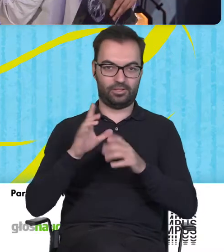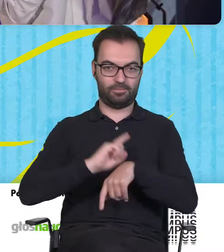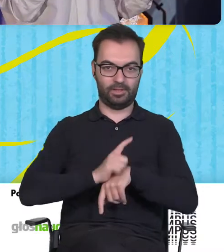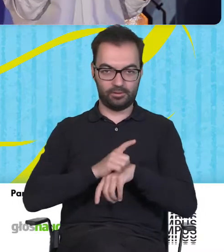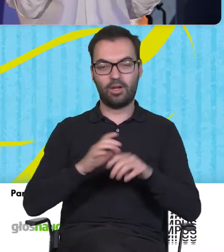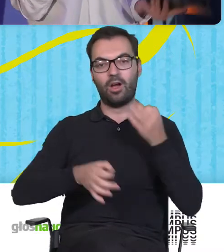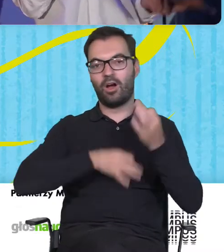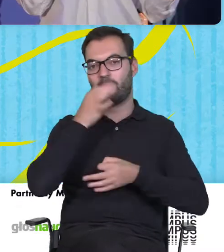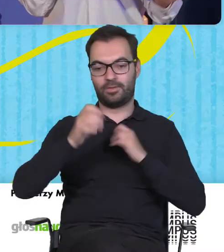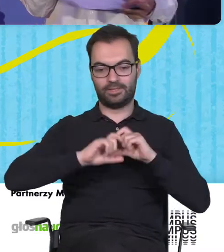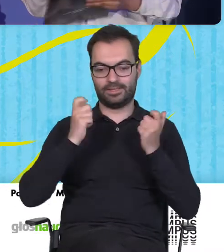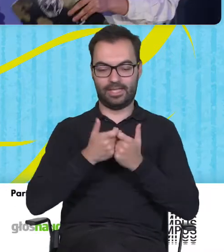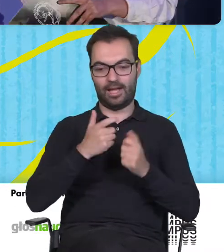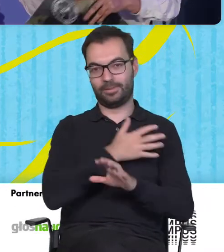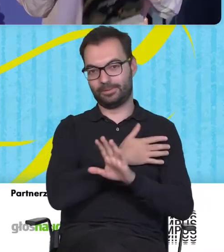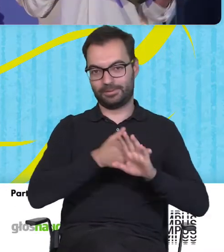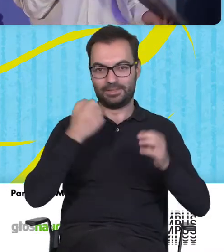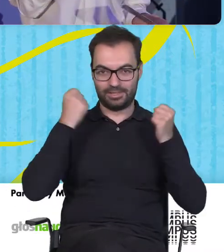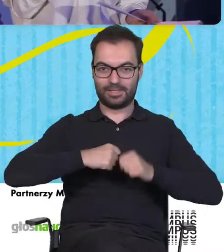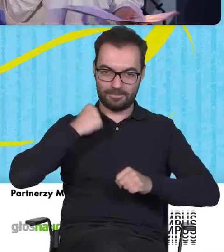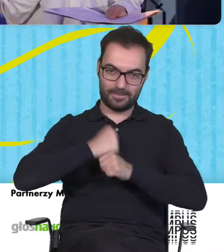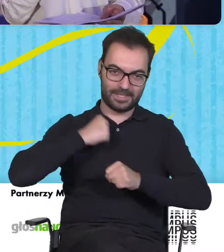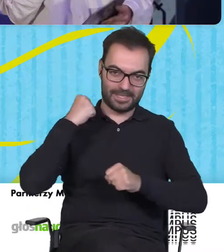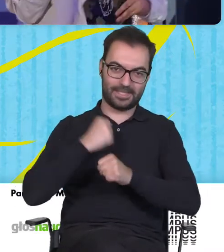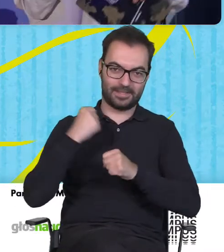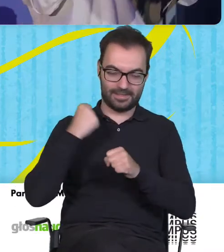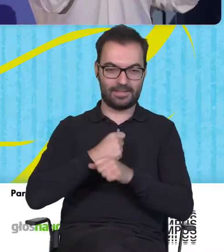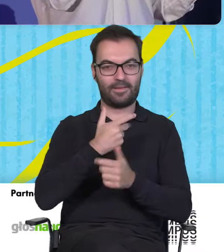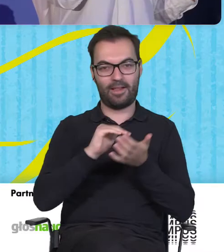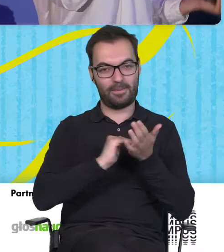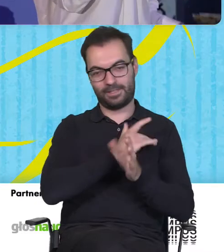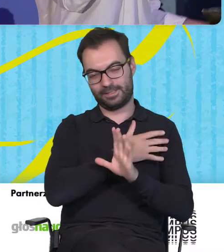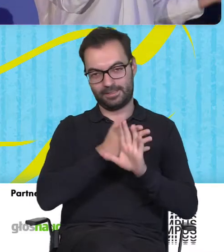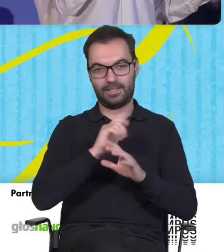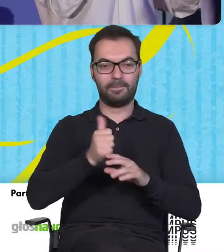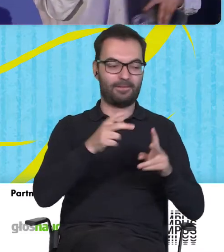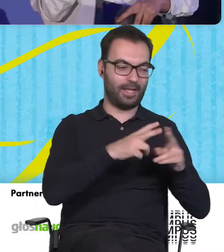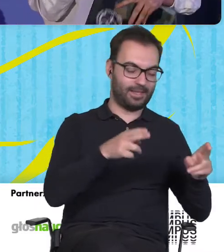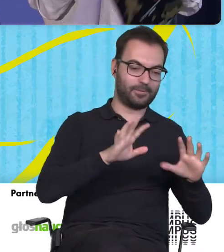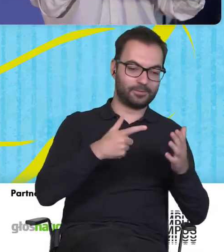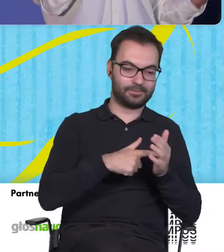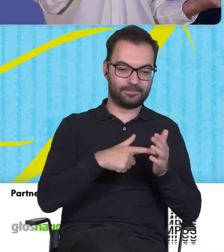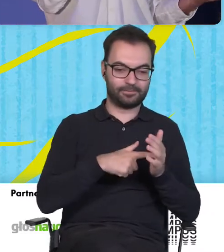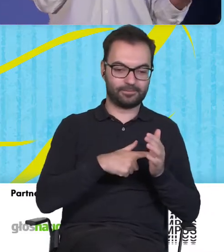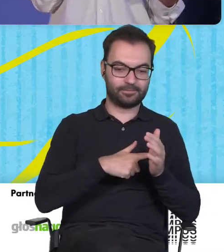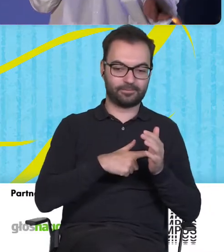opowiedzieć o naszej całej ciężkiej pracy przez te wszystkie miesiące od pierwszego etapu, czyli od